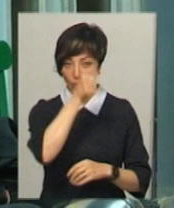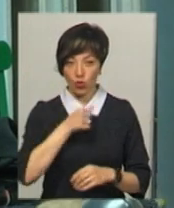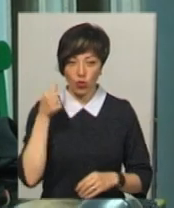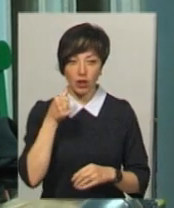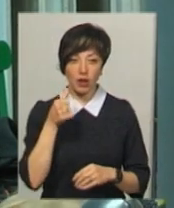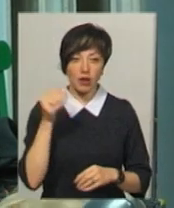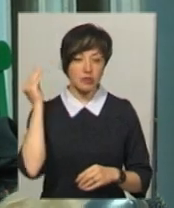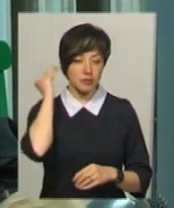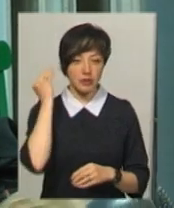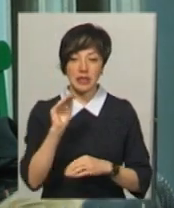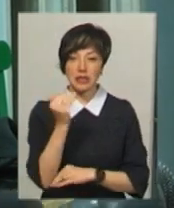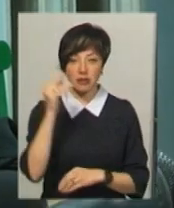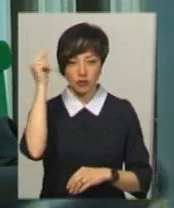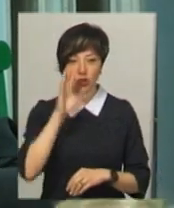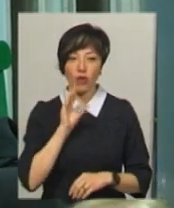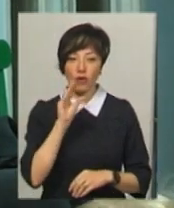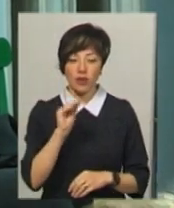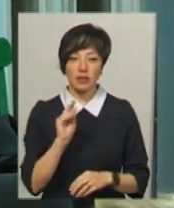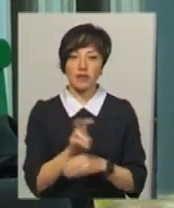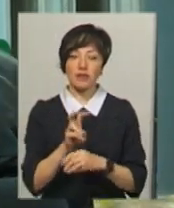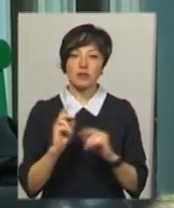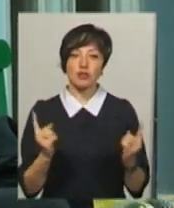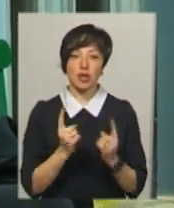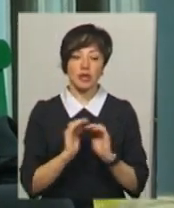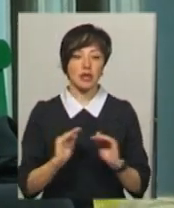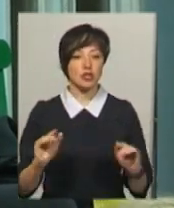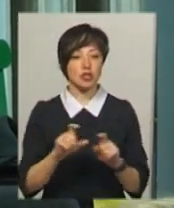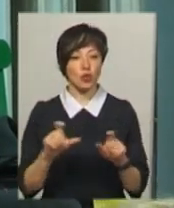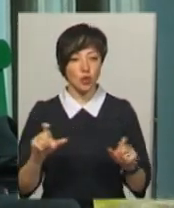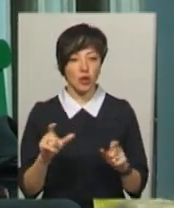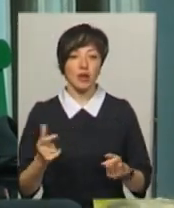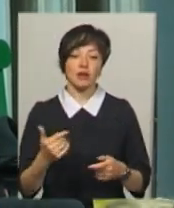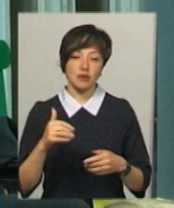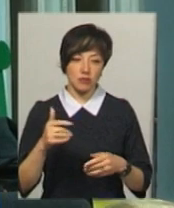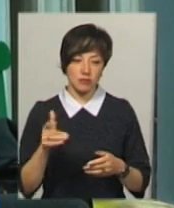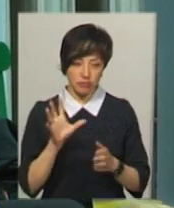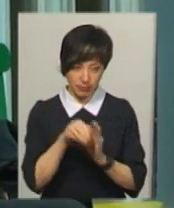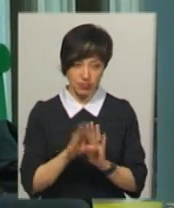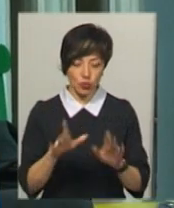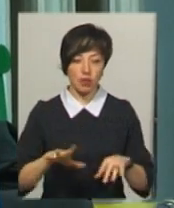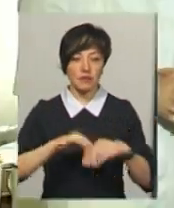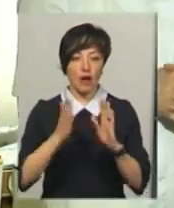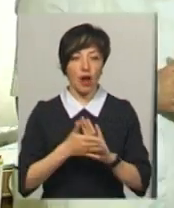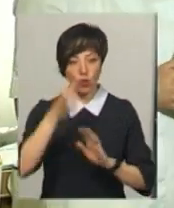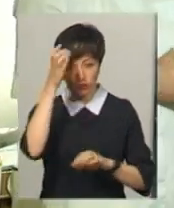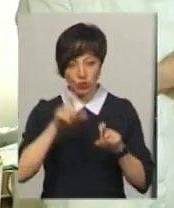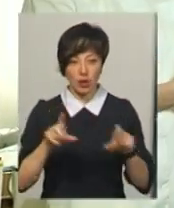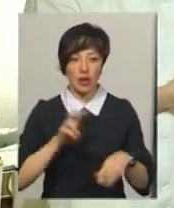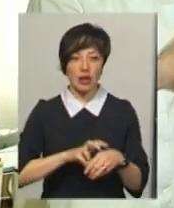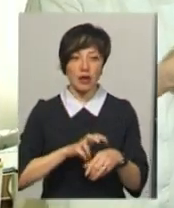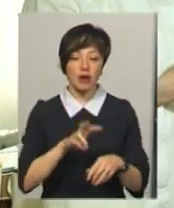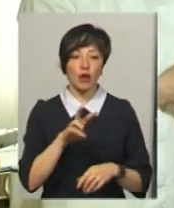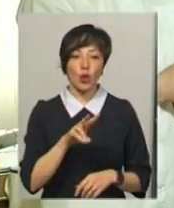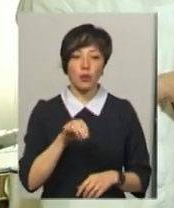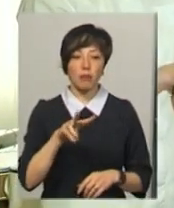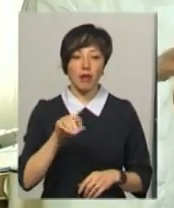вживили імплантат, дитина навчилася говорити, відвідує звичайний дитячий садок і збирається в звичайну загальноосвітню школу. Лікар-сордолог Людмила